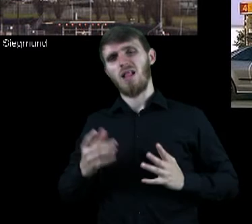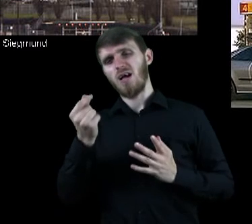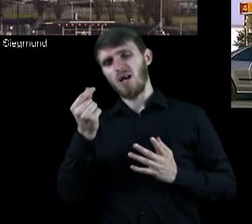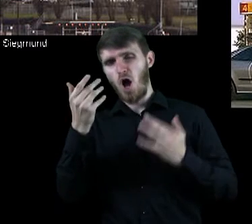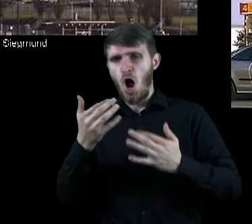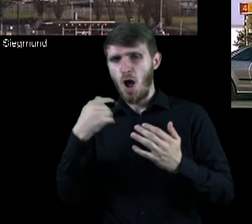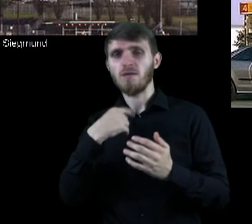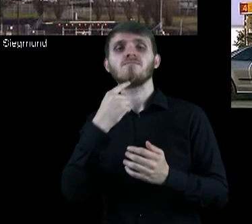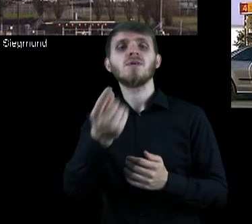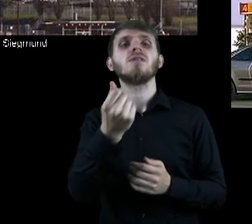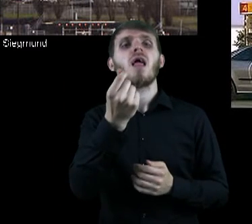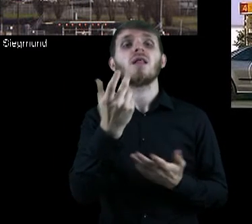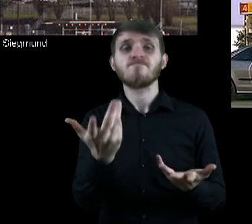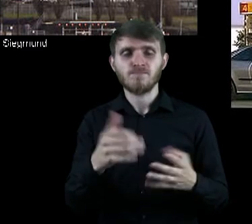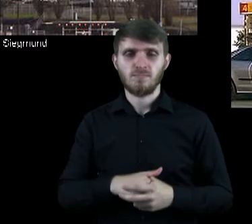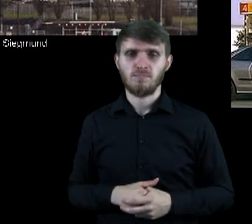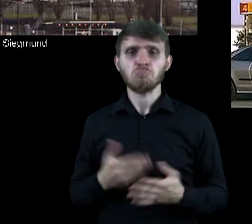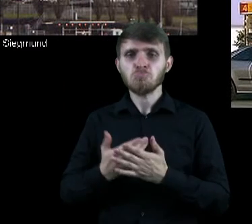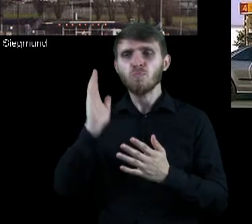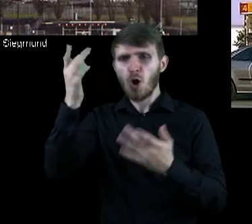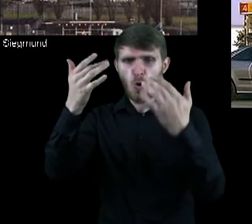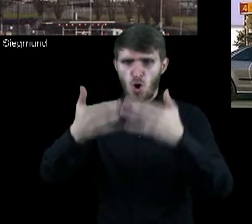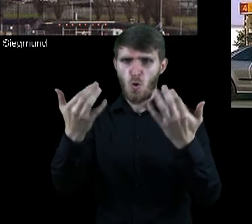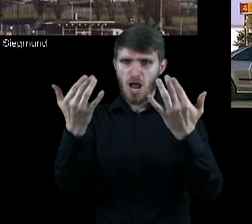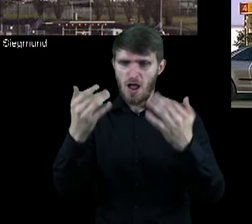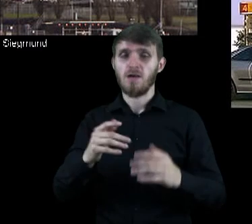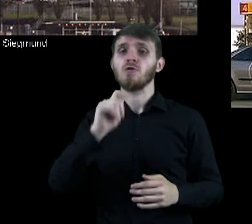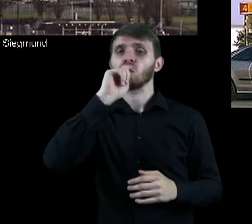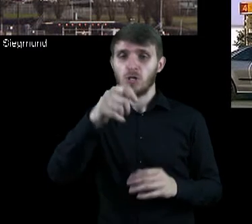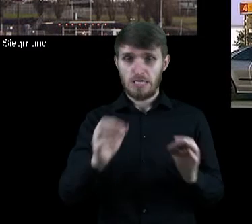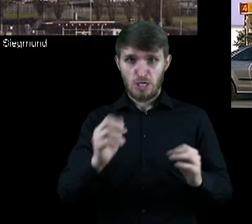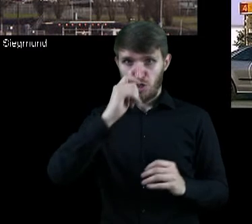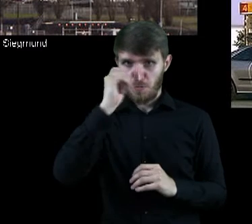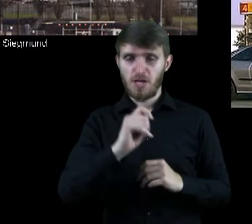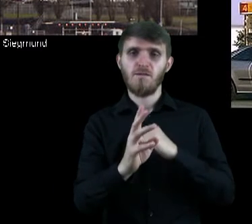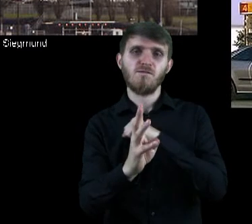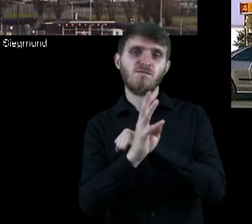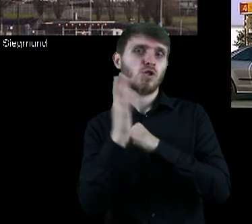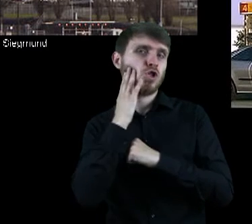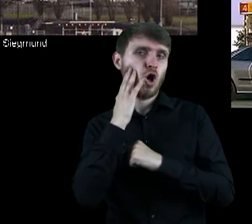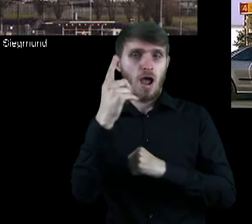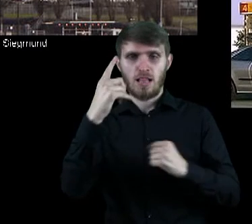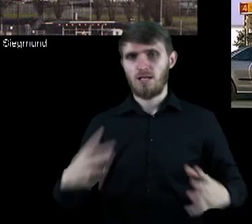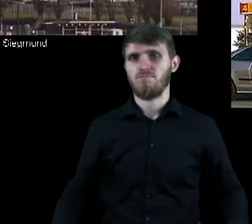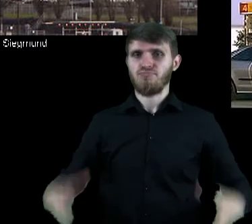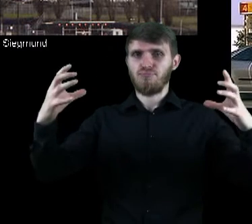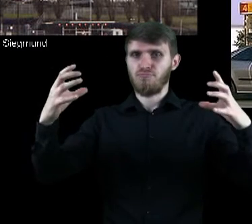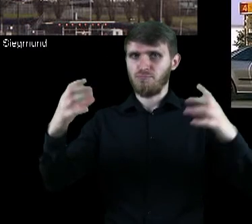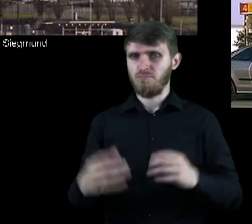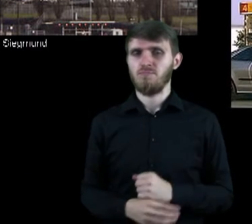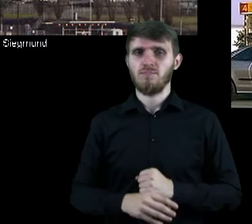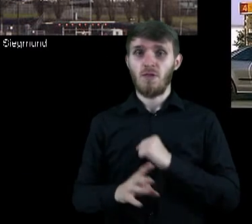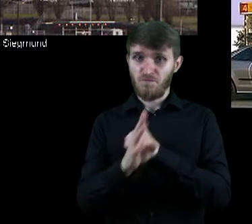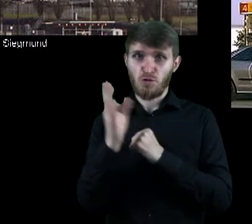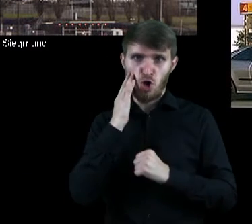Wybrałem taką cenę z wygody, żeby łatwo się liczyło. Przyjmijmy, że obecna cena ropy to 90 dolarów